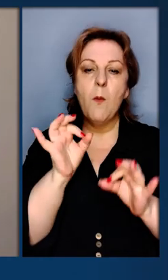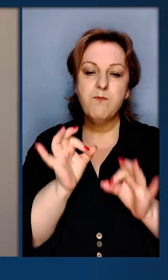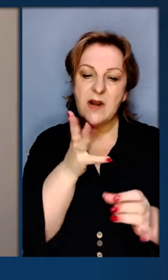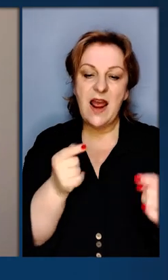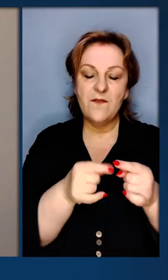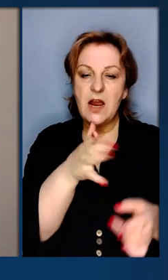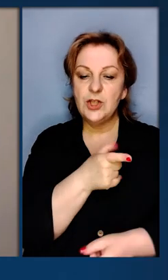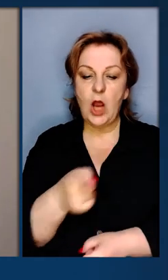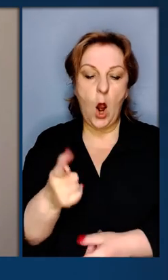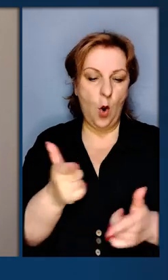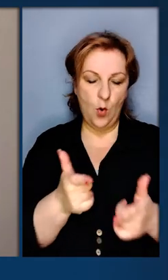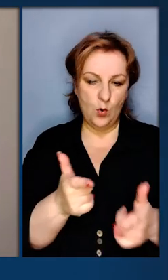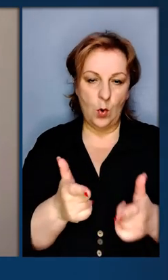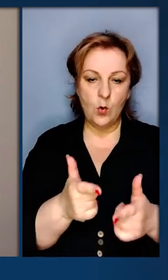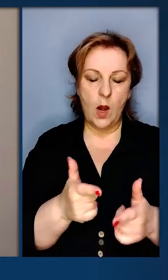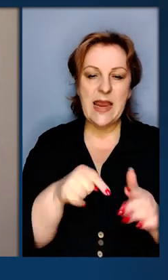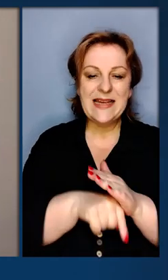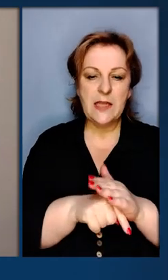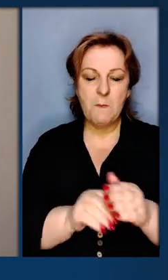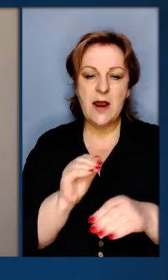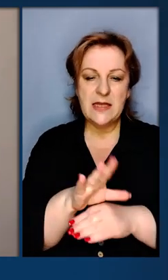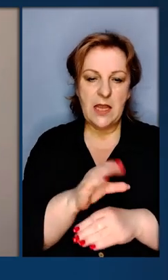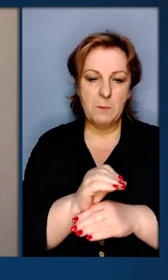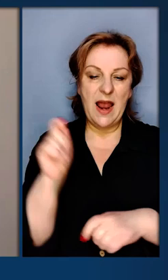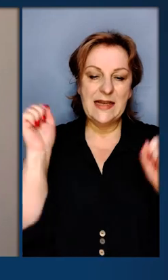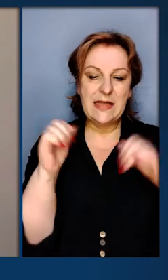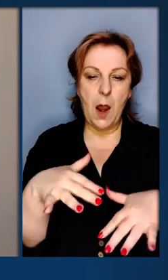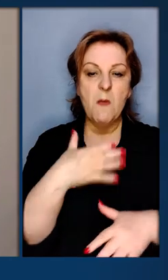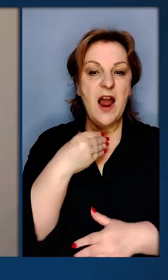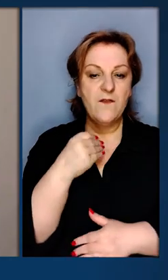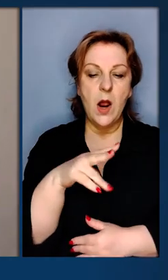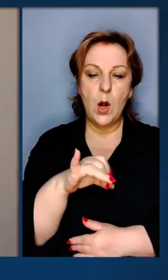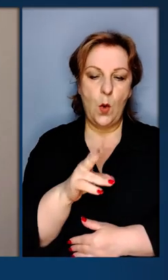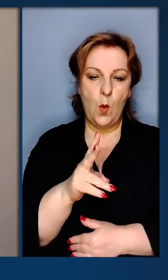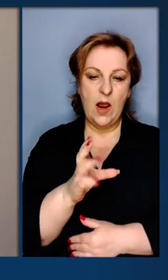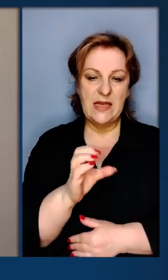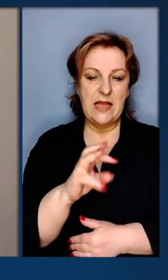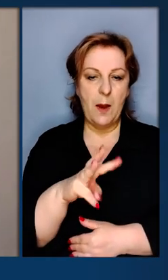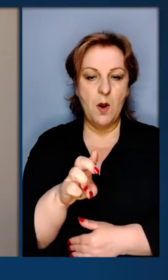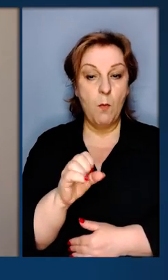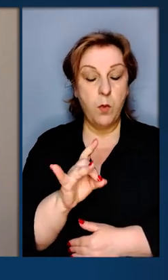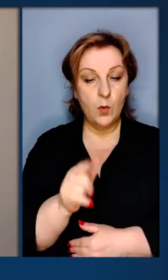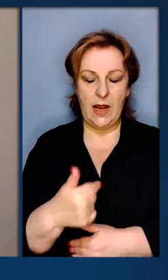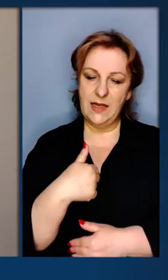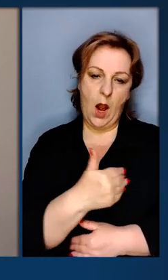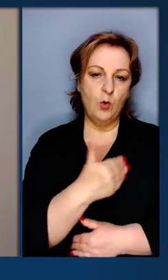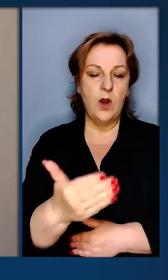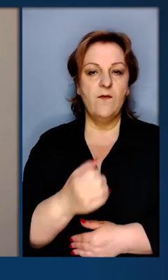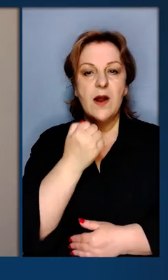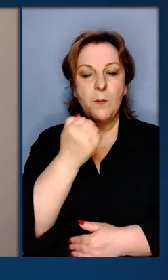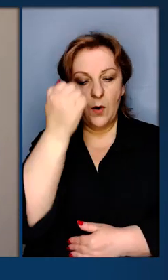Правильний сигнал у правильний час, коли готуємо змістоване наповнення для сеймів у Вільнюсі. Люксембург.